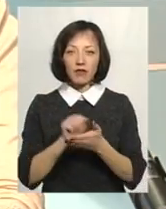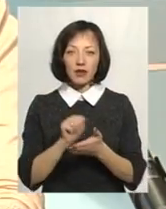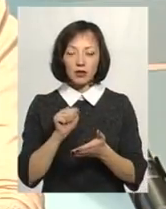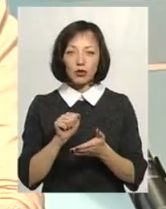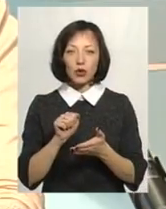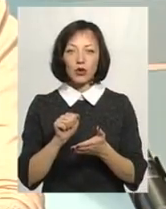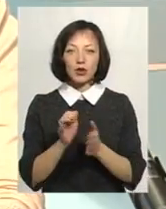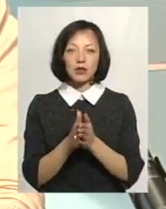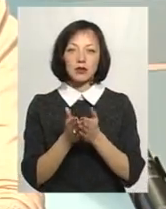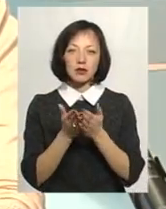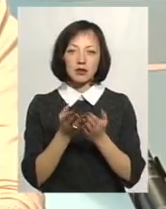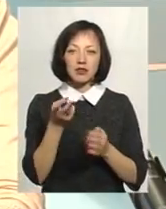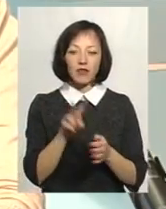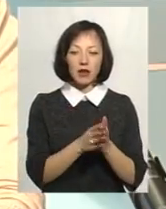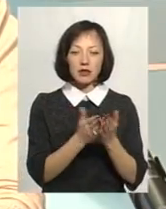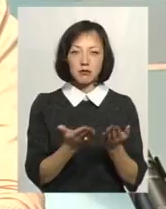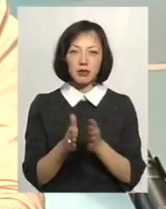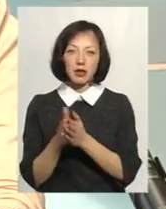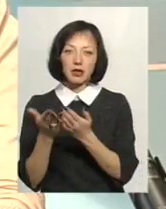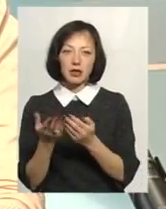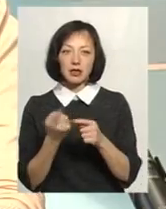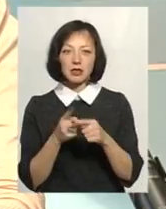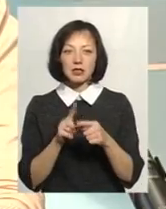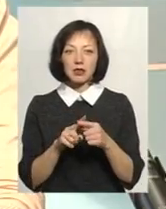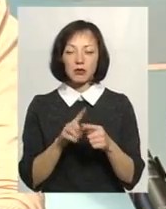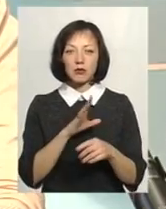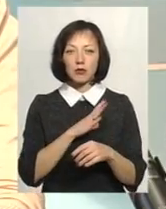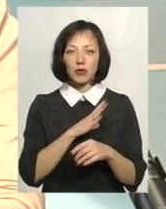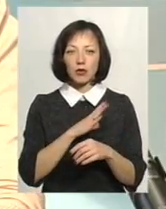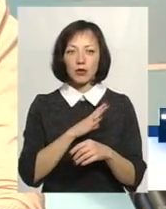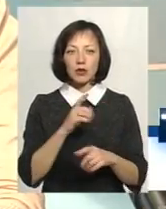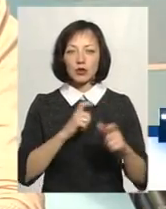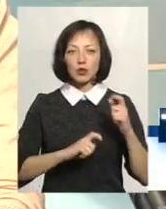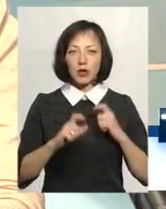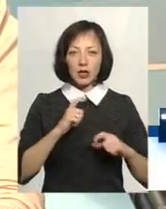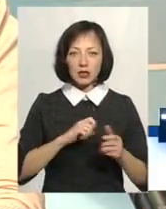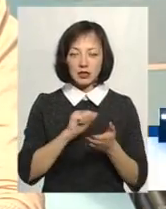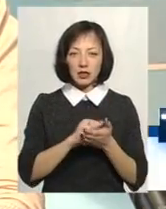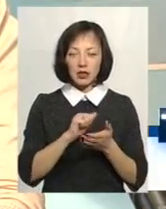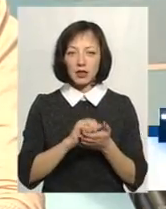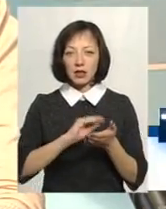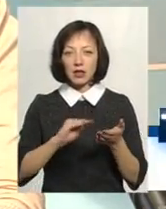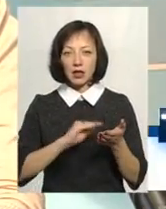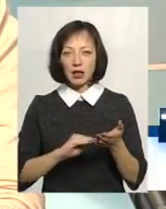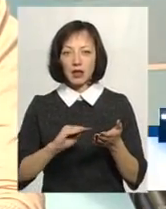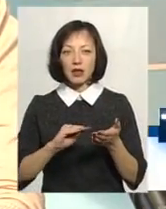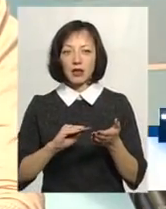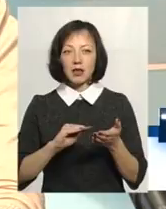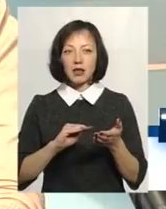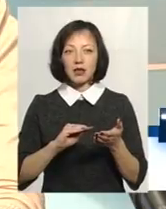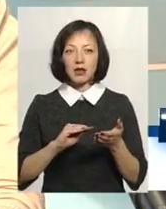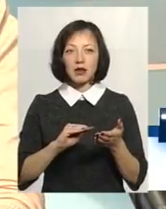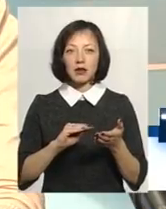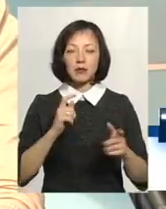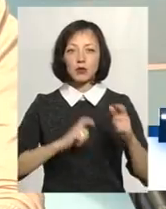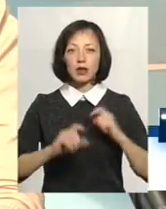конференції, було видано два збірники. Це був виданий збірник студентських статей, тобто писали студенти,